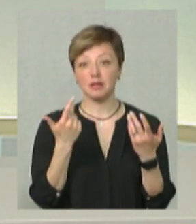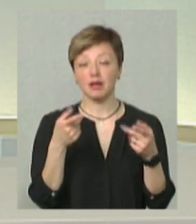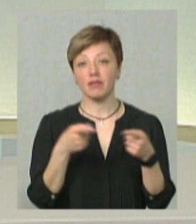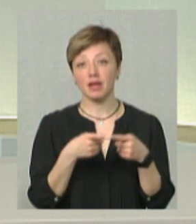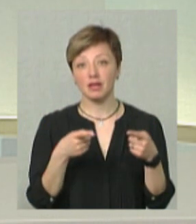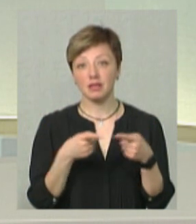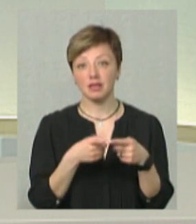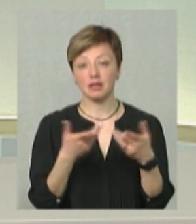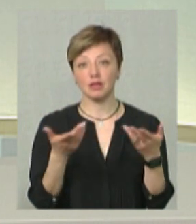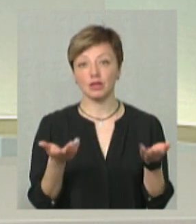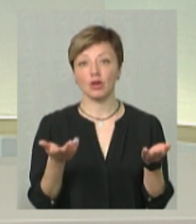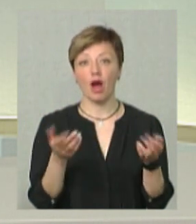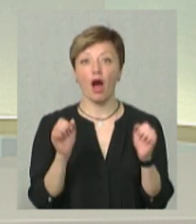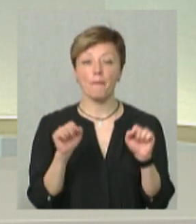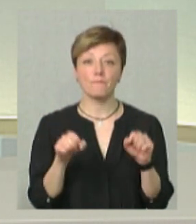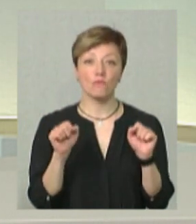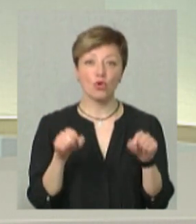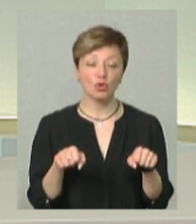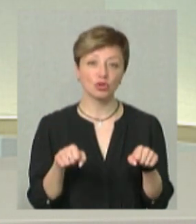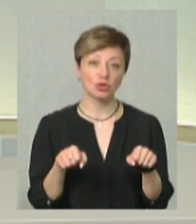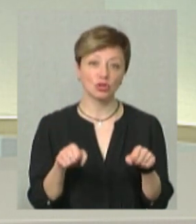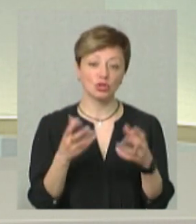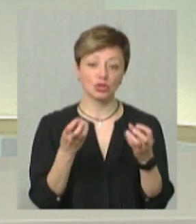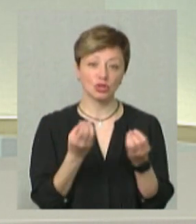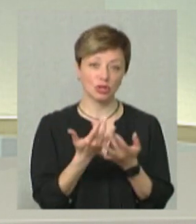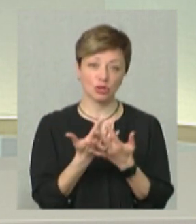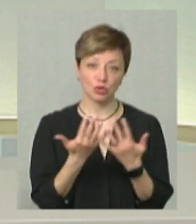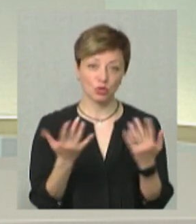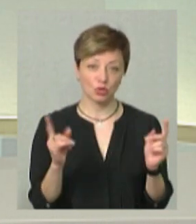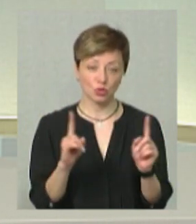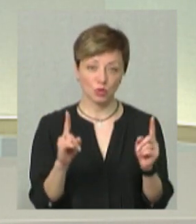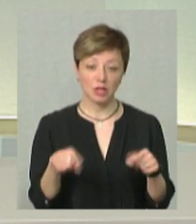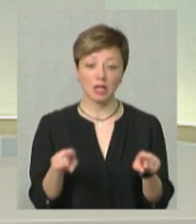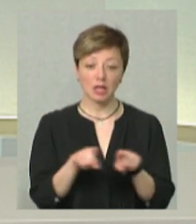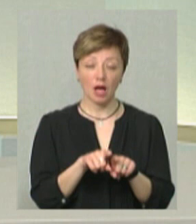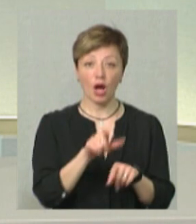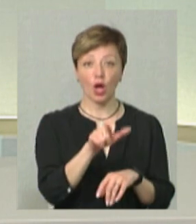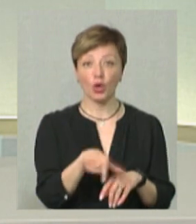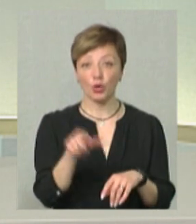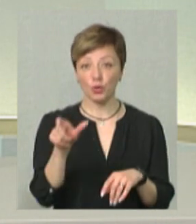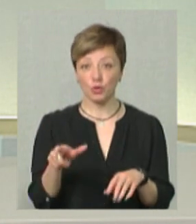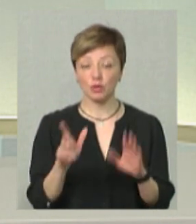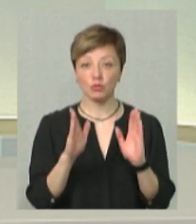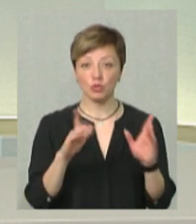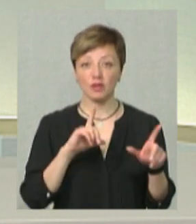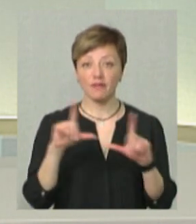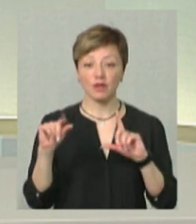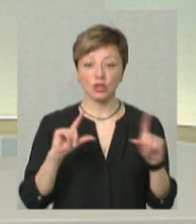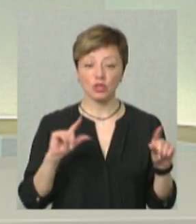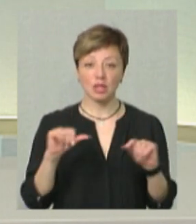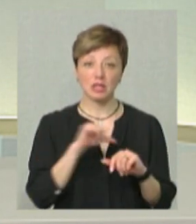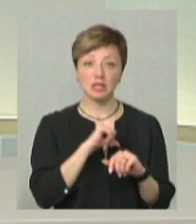зняти квартиру, може ще щось. Тобто, і так люди будуть виїжджати самі,